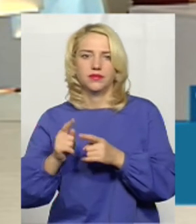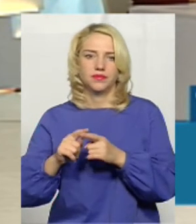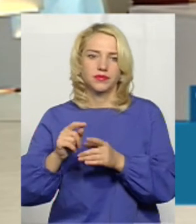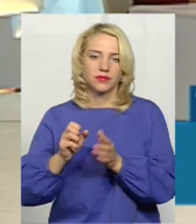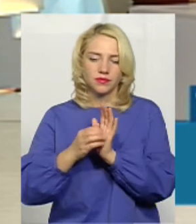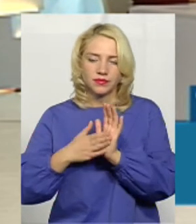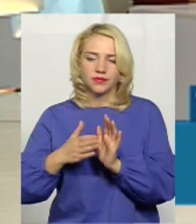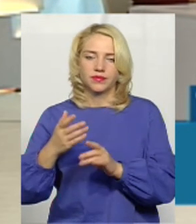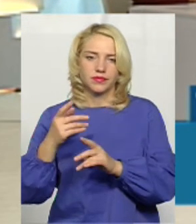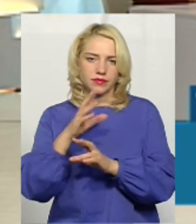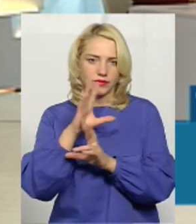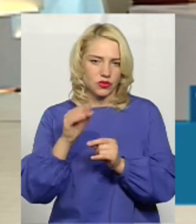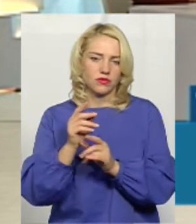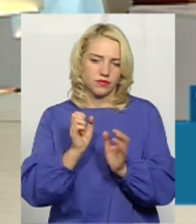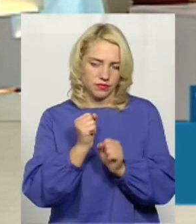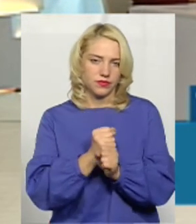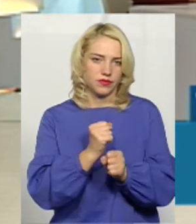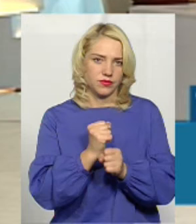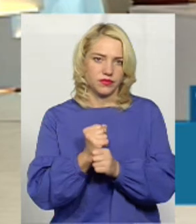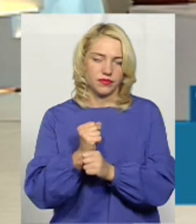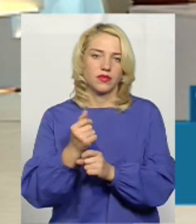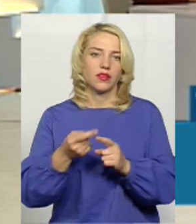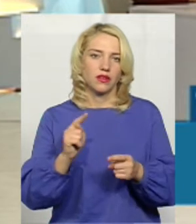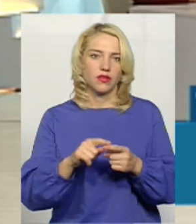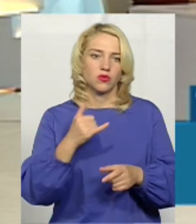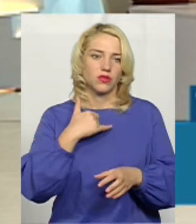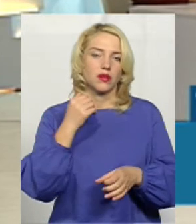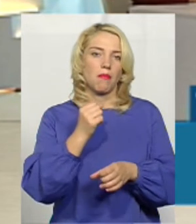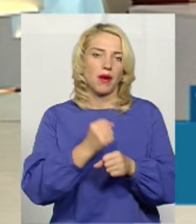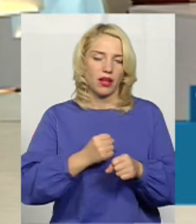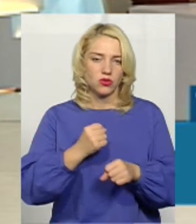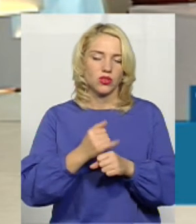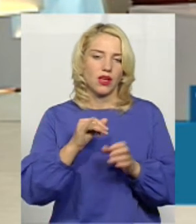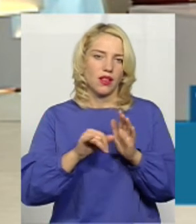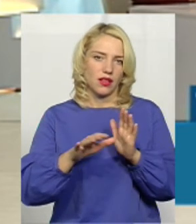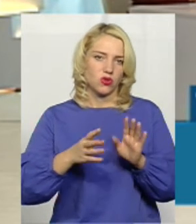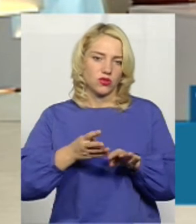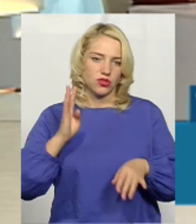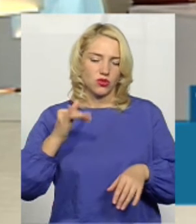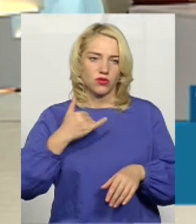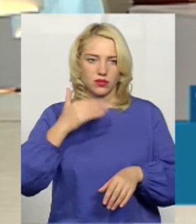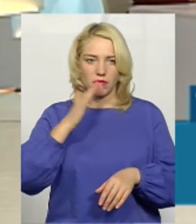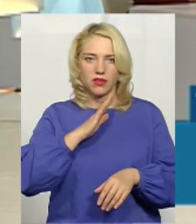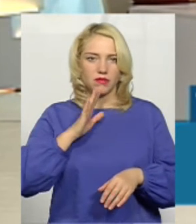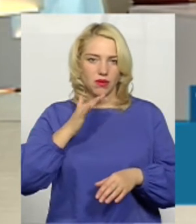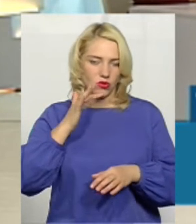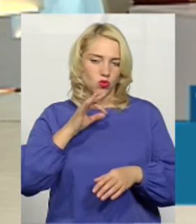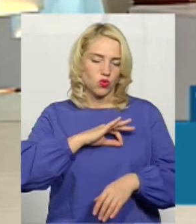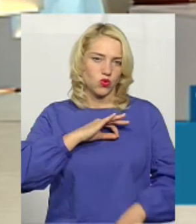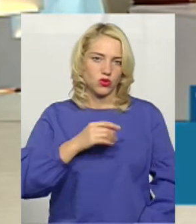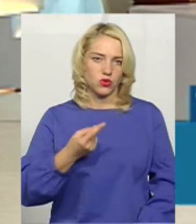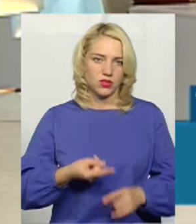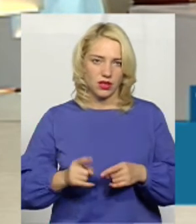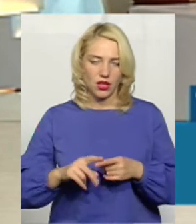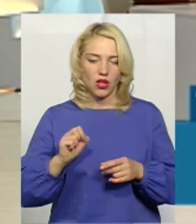при зверненні так само діє. Він у нас працює і електронна черга зараз дуже багато батьків користується